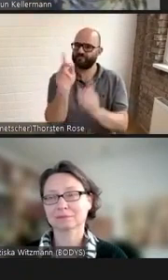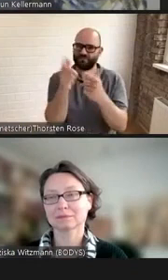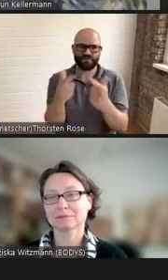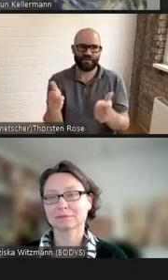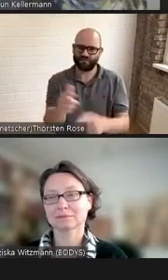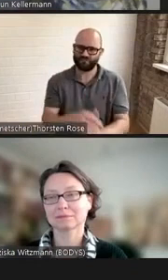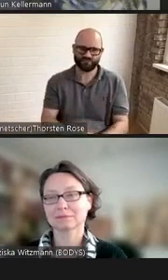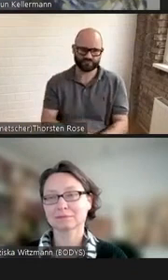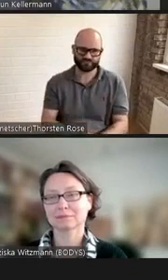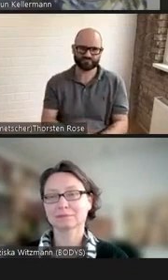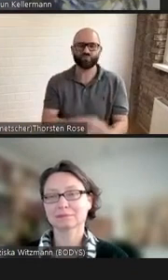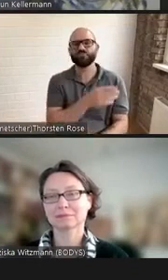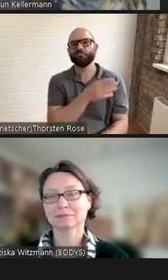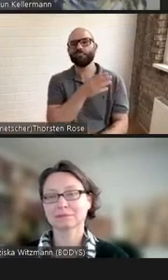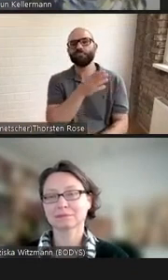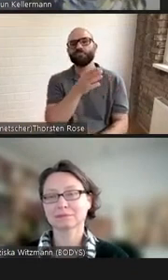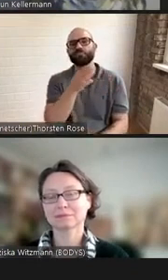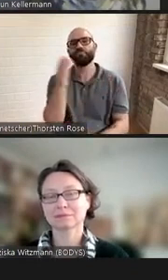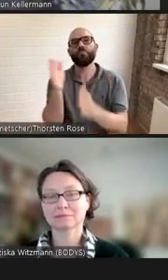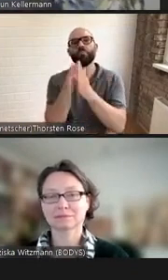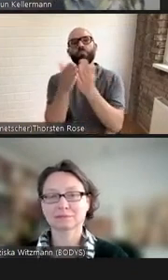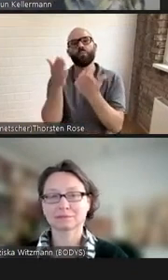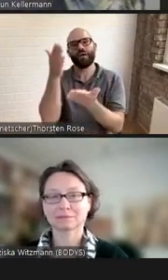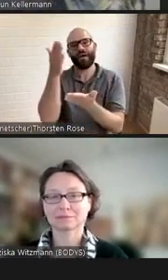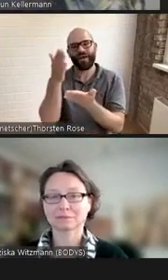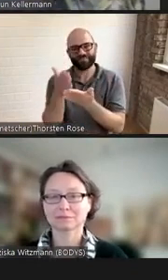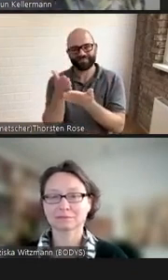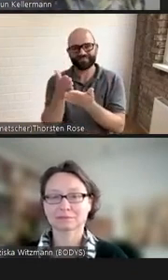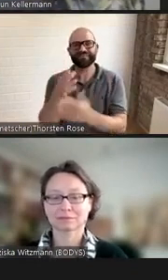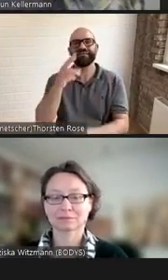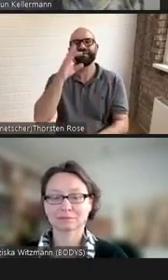Friedemann schließlich das Leben.